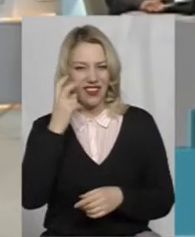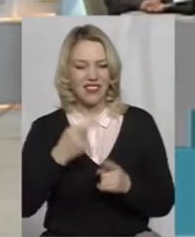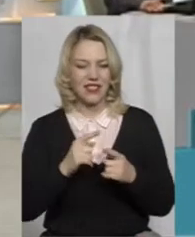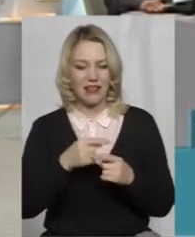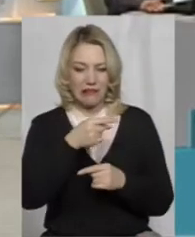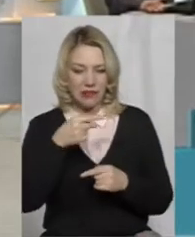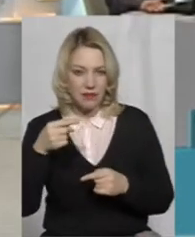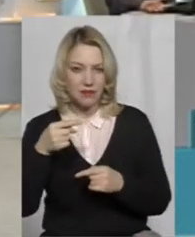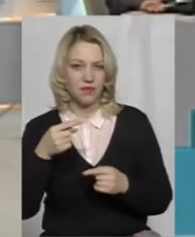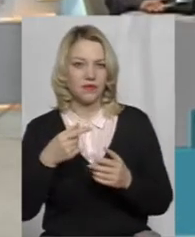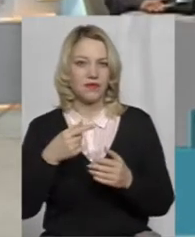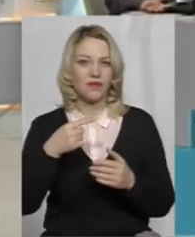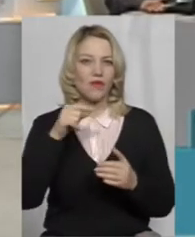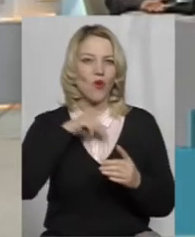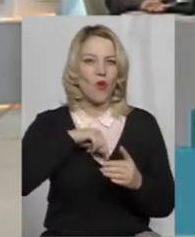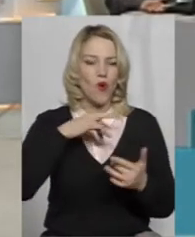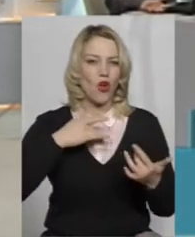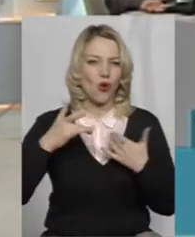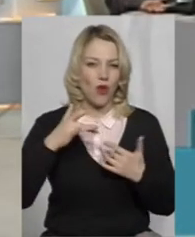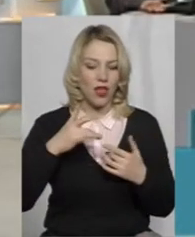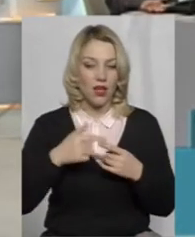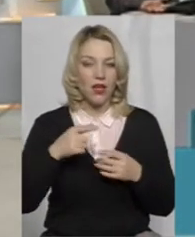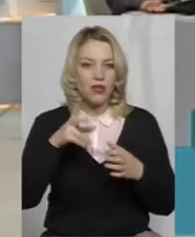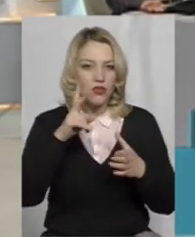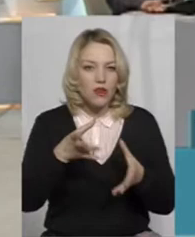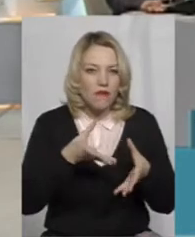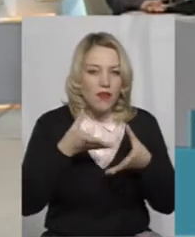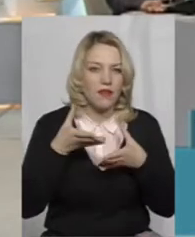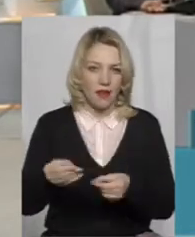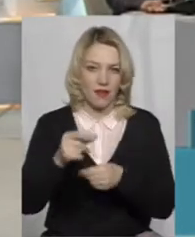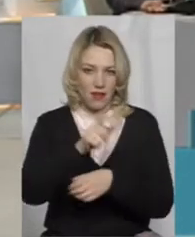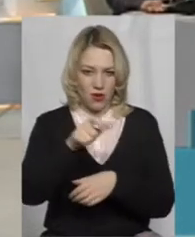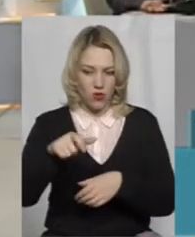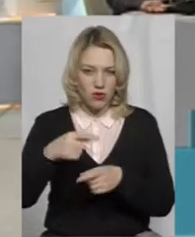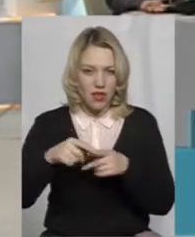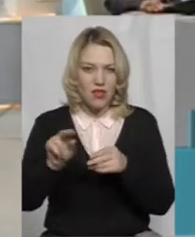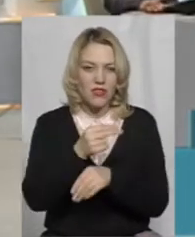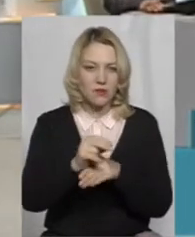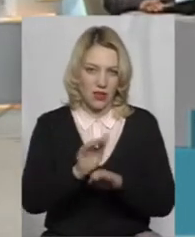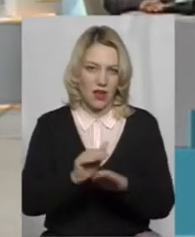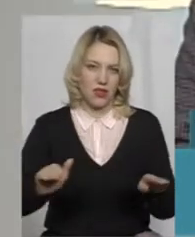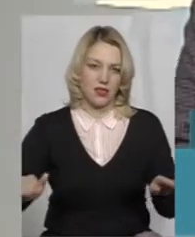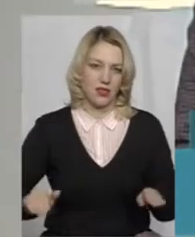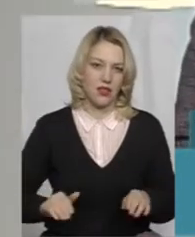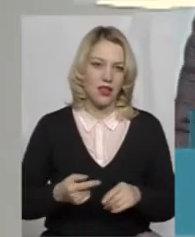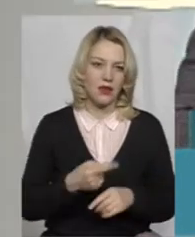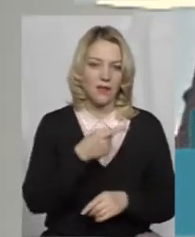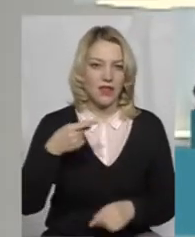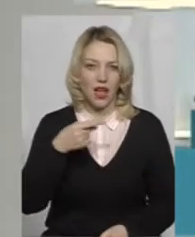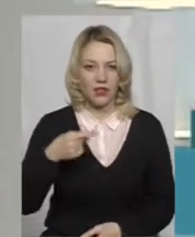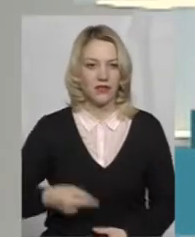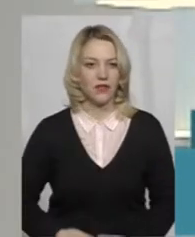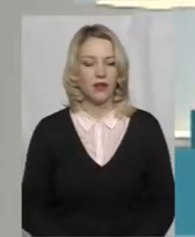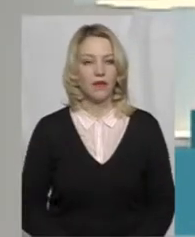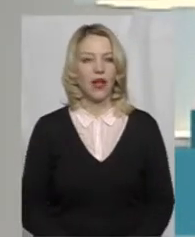Тобто, вона на підсознательному рівні вже зараз йде виспитання покоління. І нашого також. Повернімося до кінотеатрів. На які